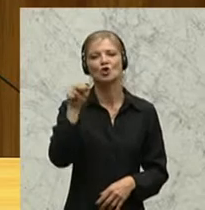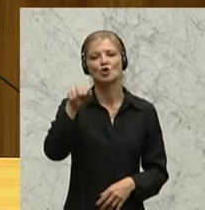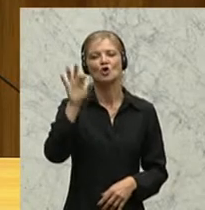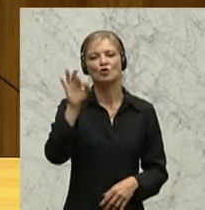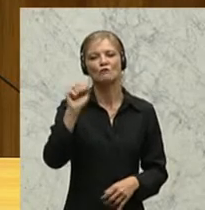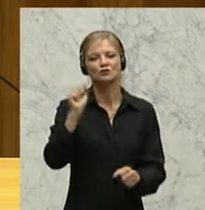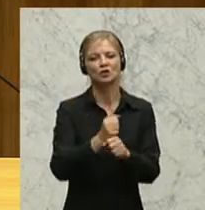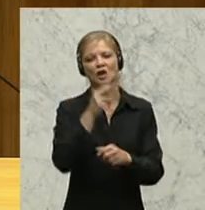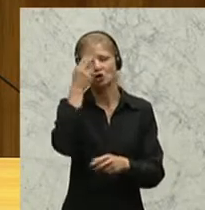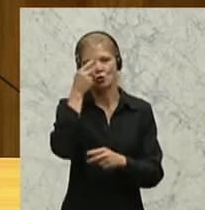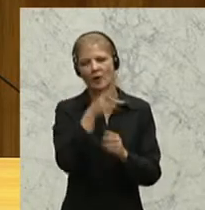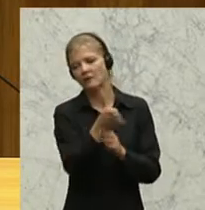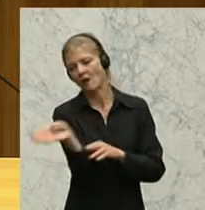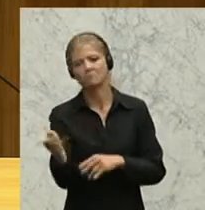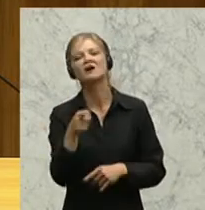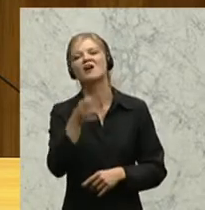die Frau Minister.